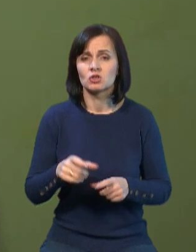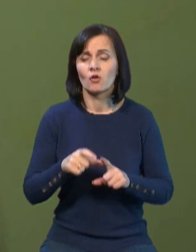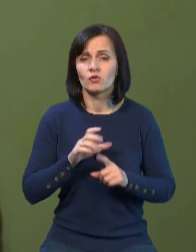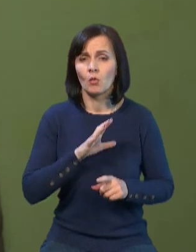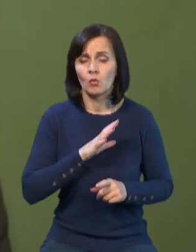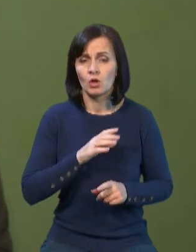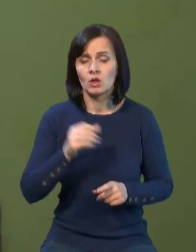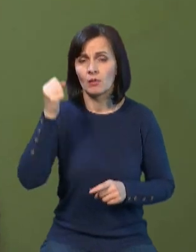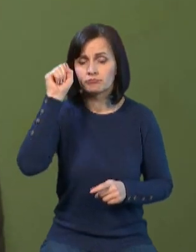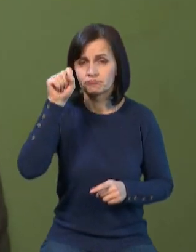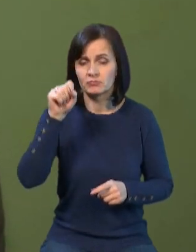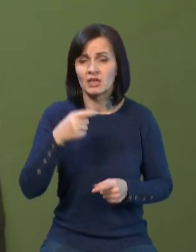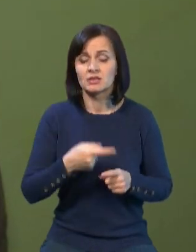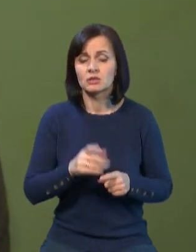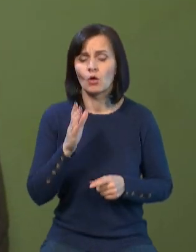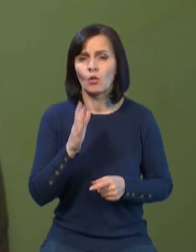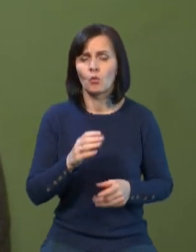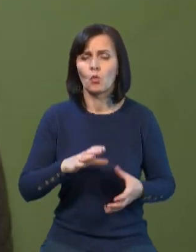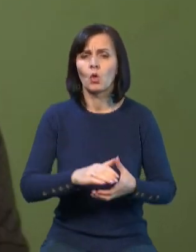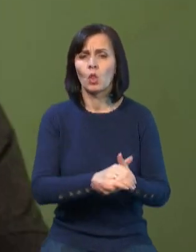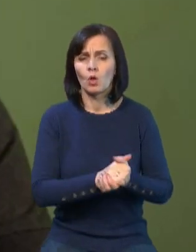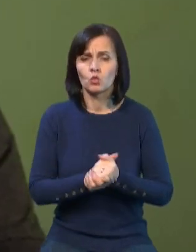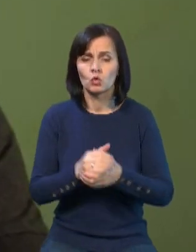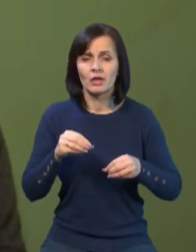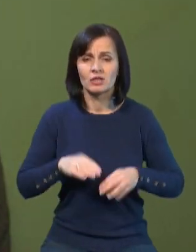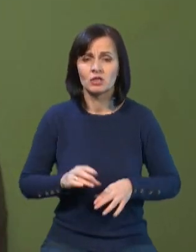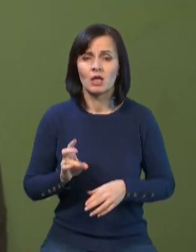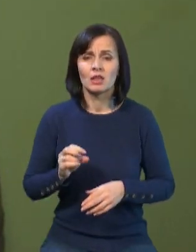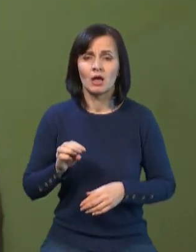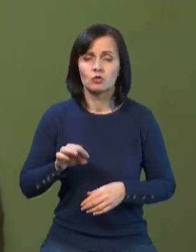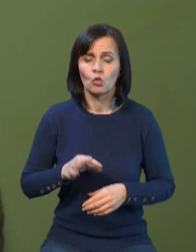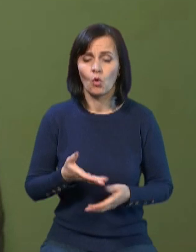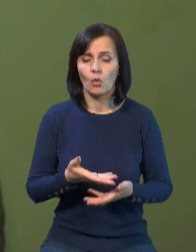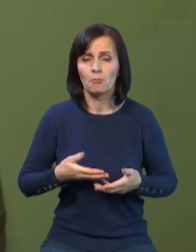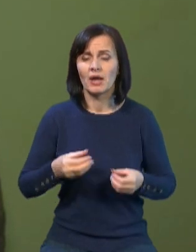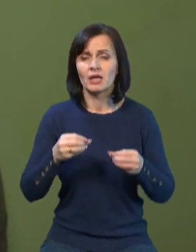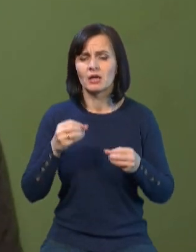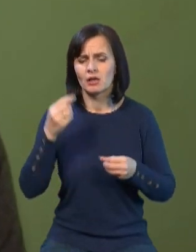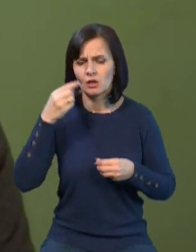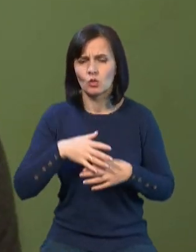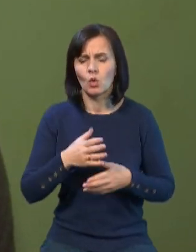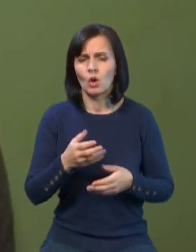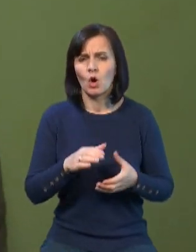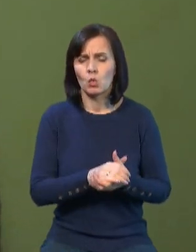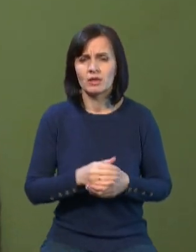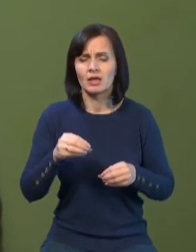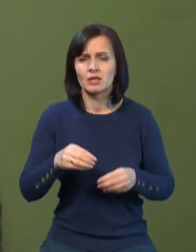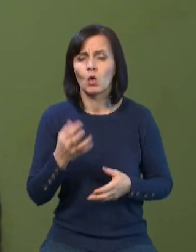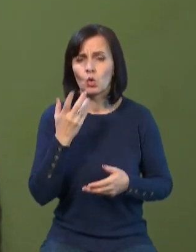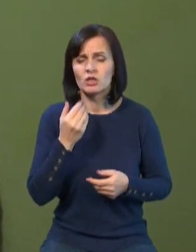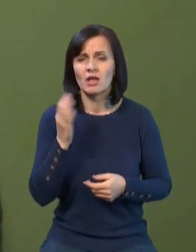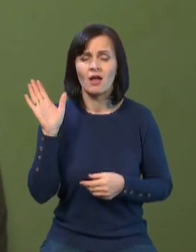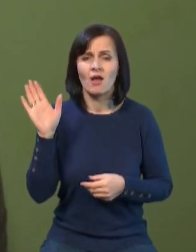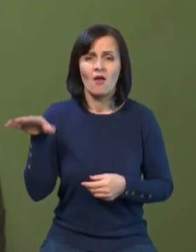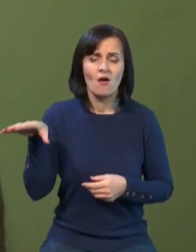що, мовляв, це буде колективне рішення НАТО. І от коли буде колективне рішення НАТО, ми розуміємо, що колективне рішення – це коли всі за. і є такі